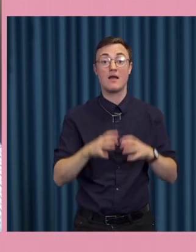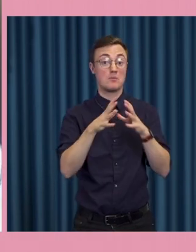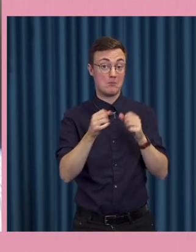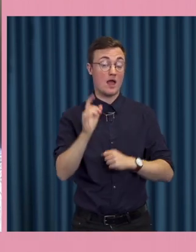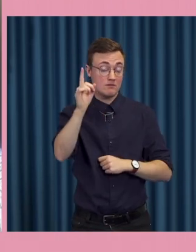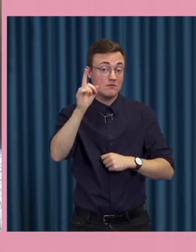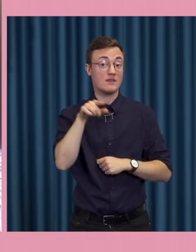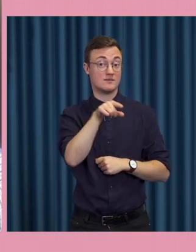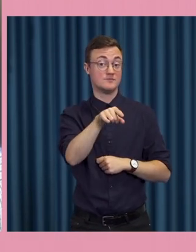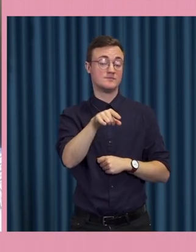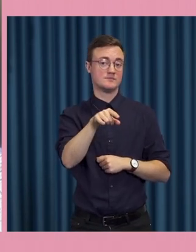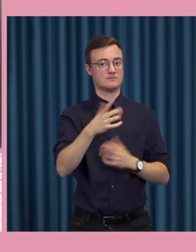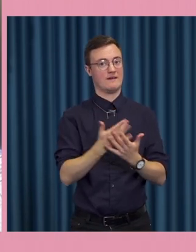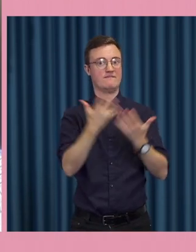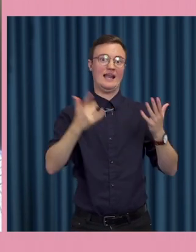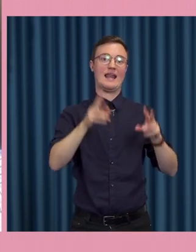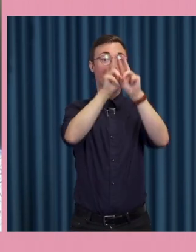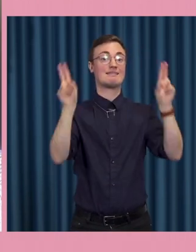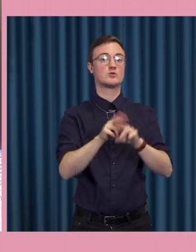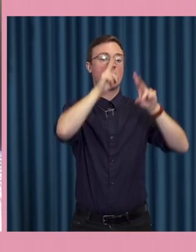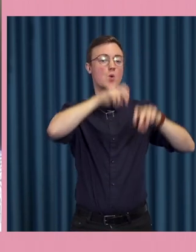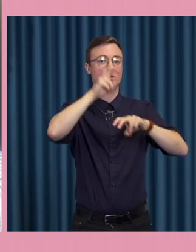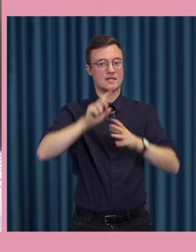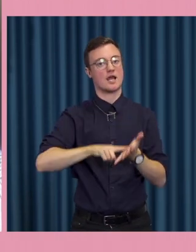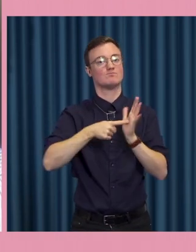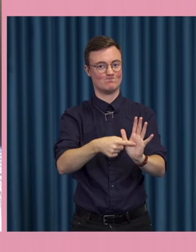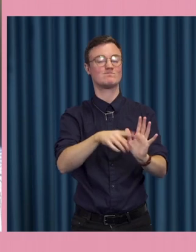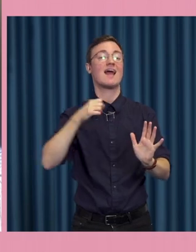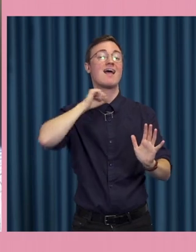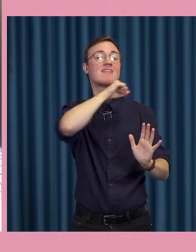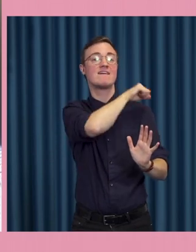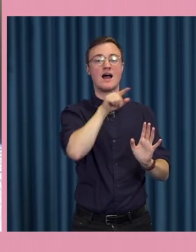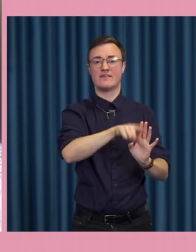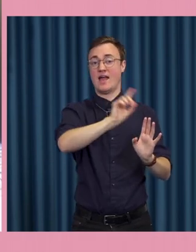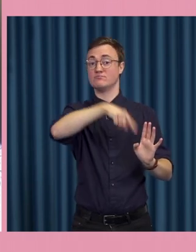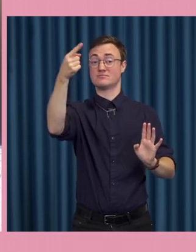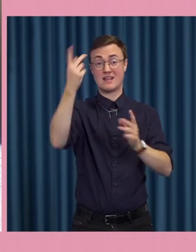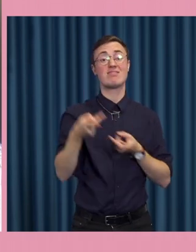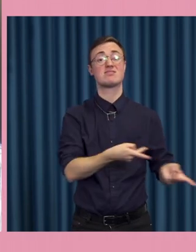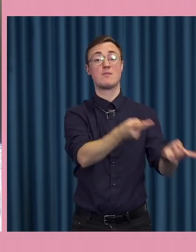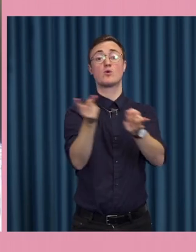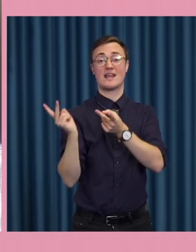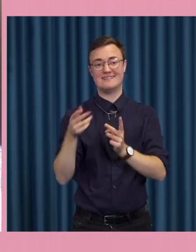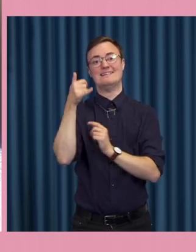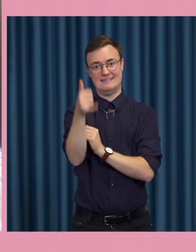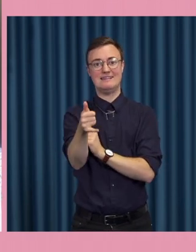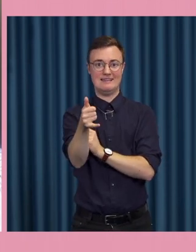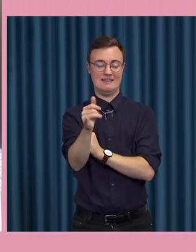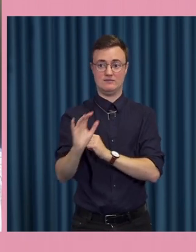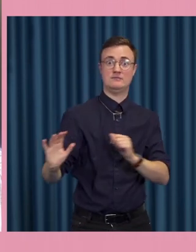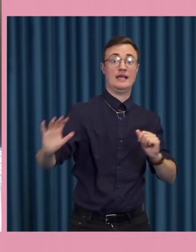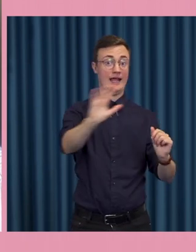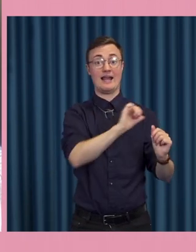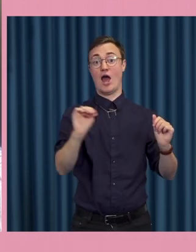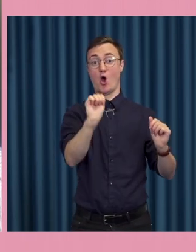det har konstaterats i flera internationella undersökningar så är det Taiwan den främsta demokratin i hela